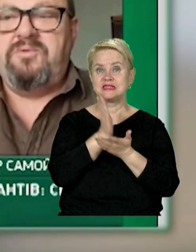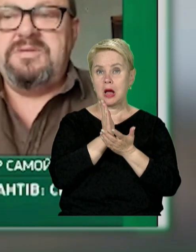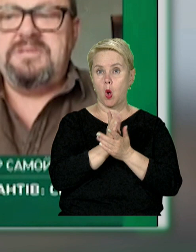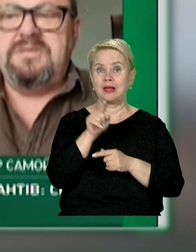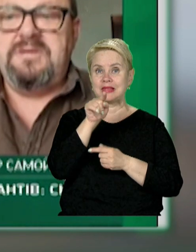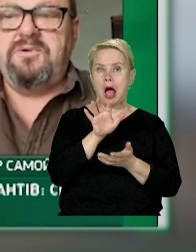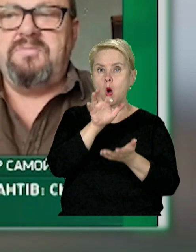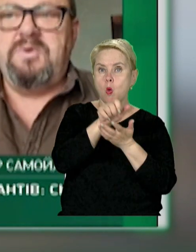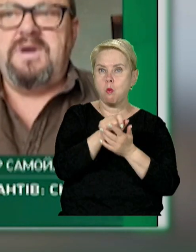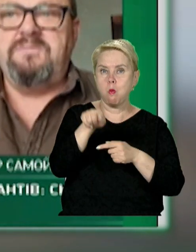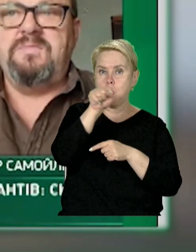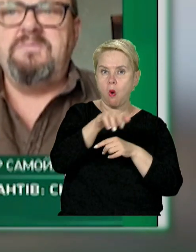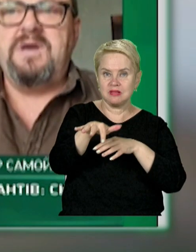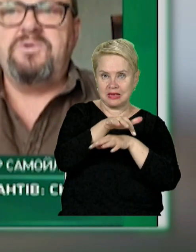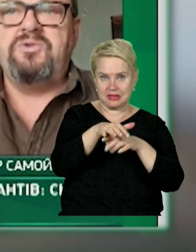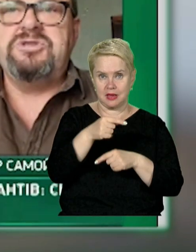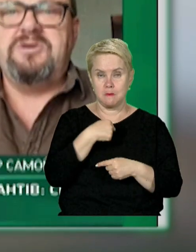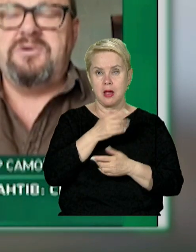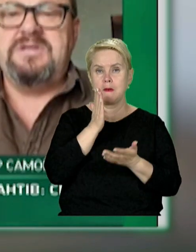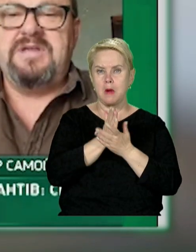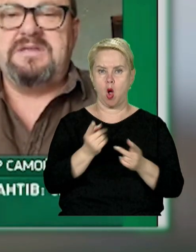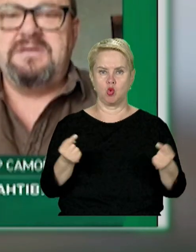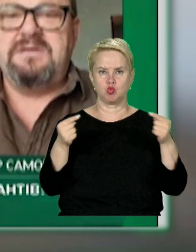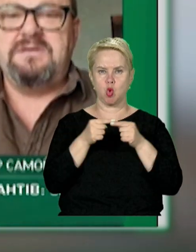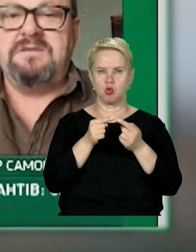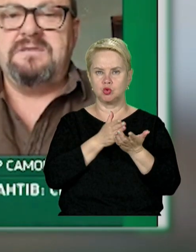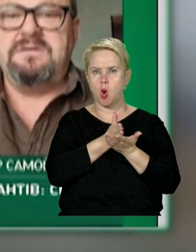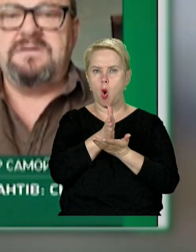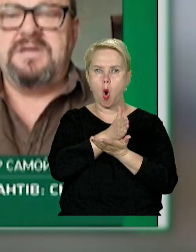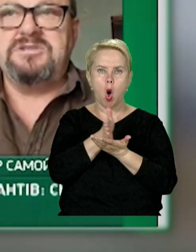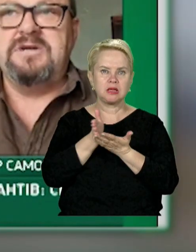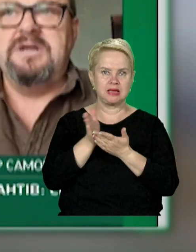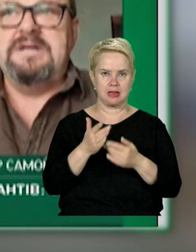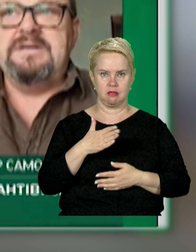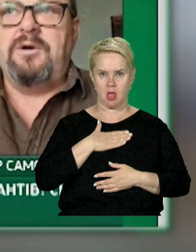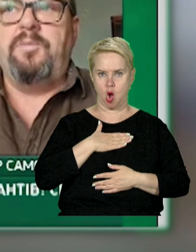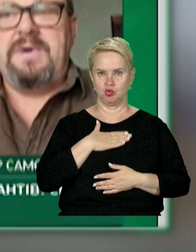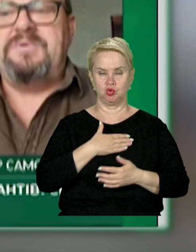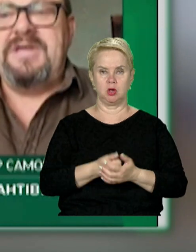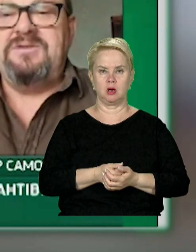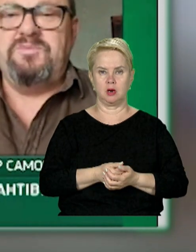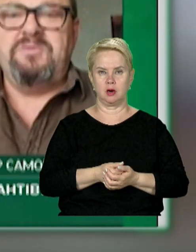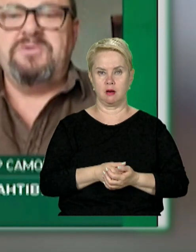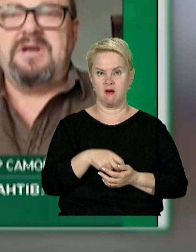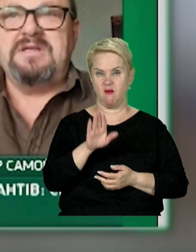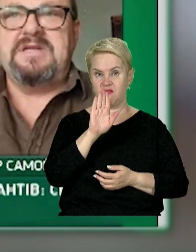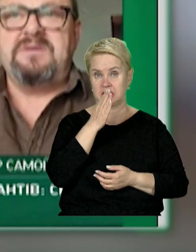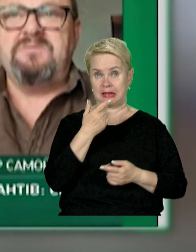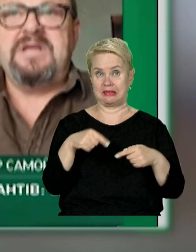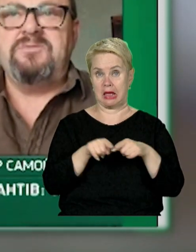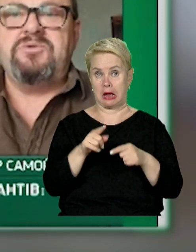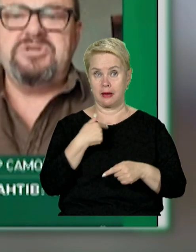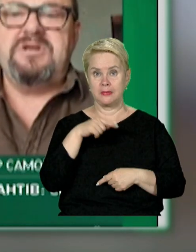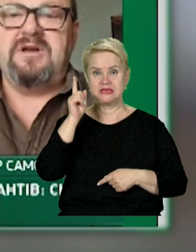на окупованій території, ми маємо точні координати наших оппонентів, будемо так